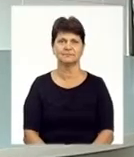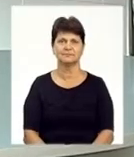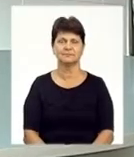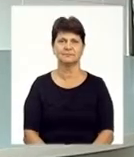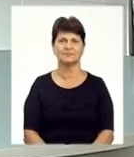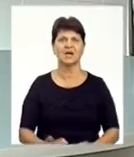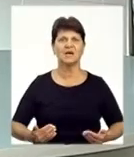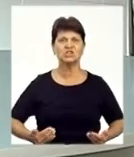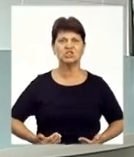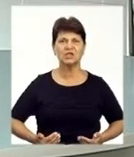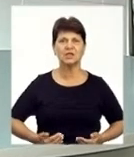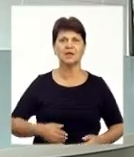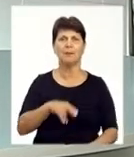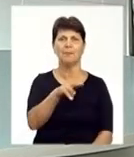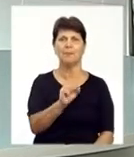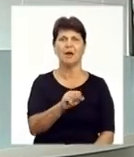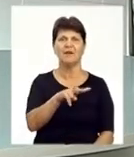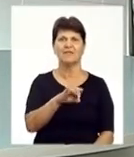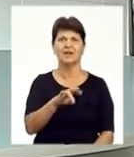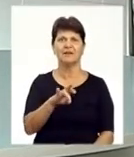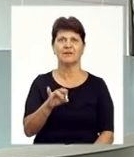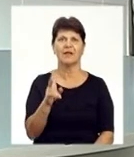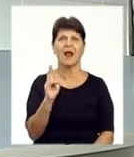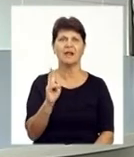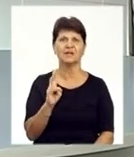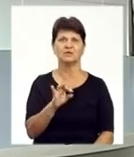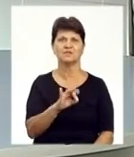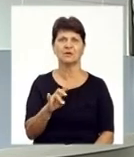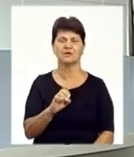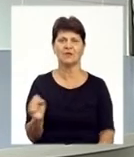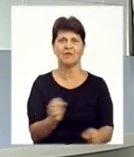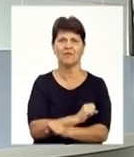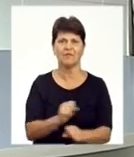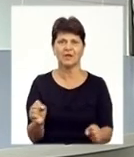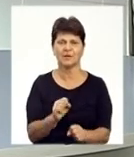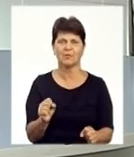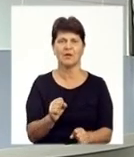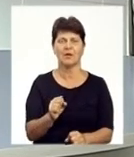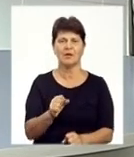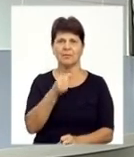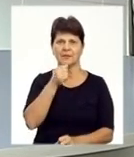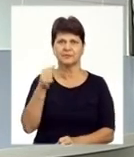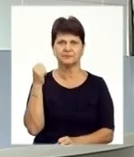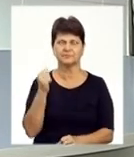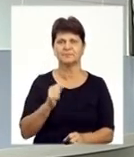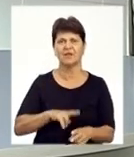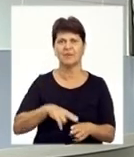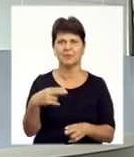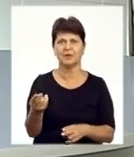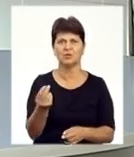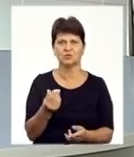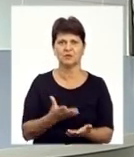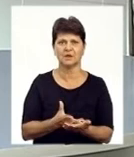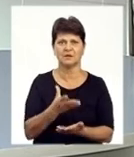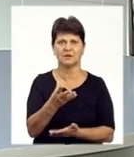Жителям Павлівки Калинівського району, чиї будинки постраждали від вибухів у вересні минулого року, виплачують грошові компенсації.